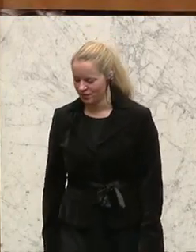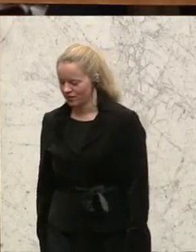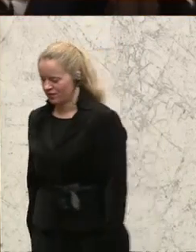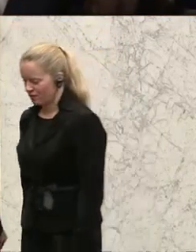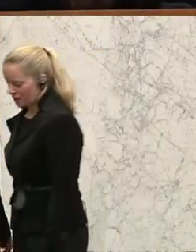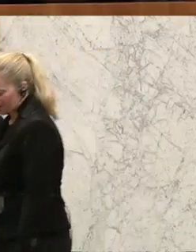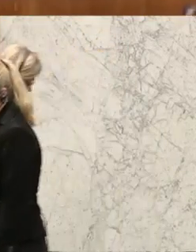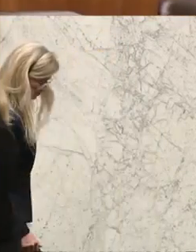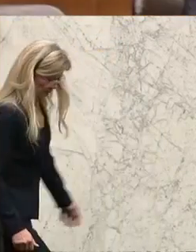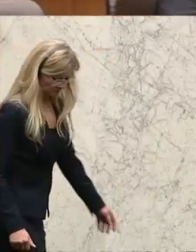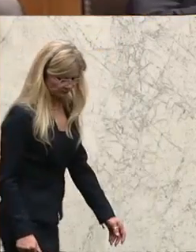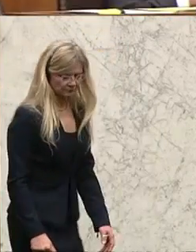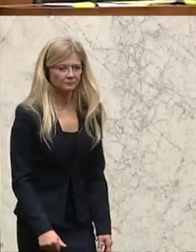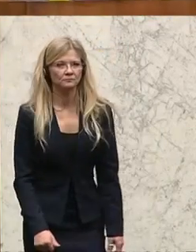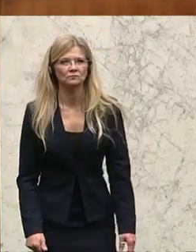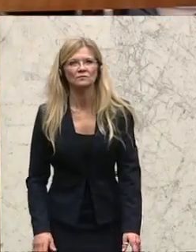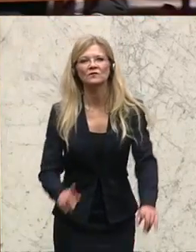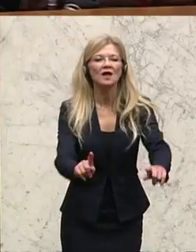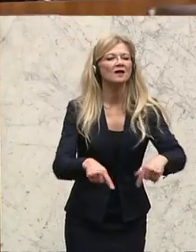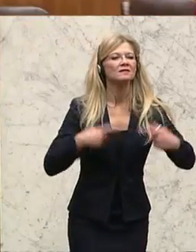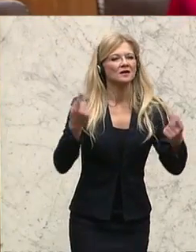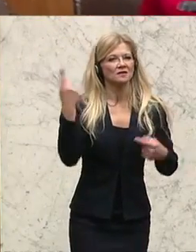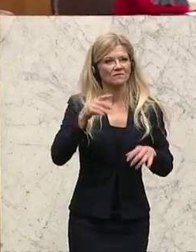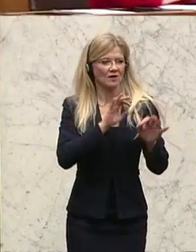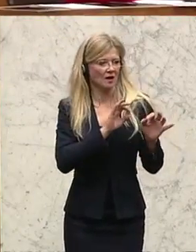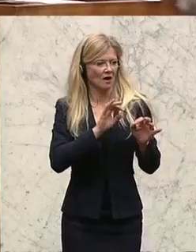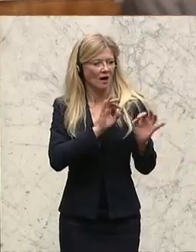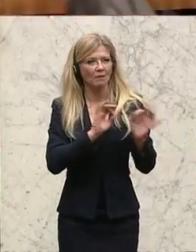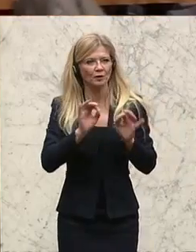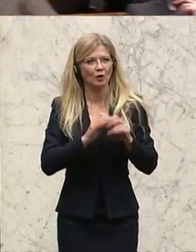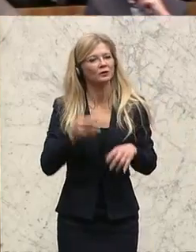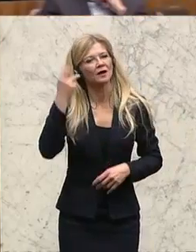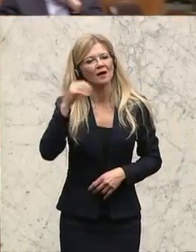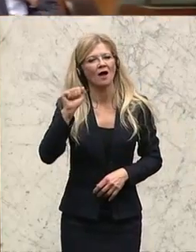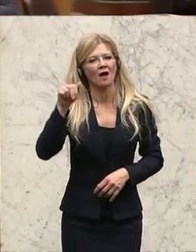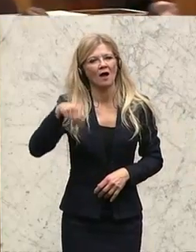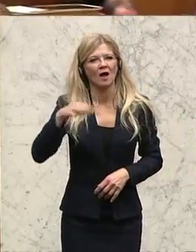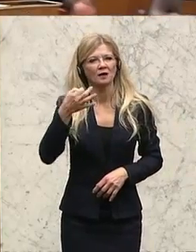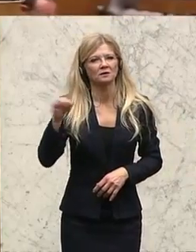Viele Kritikpunkte am Verkehrspaket durch den grünen Verkehrssprecher Georg Willi.